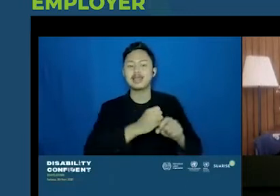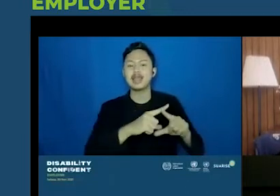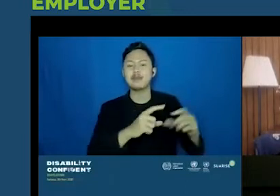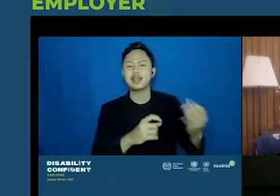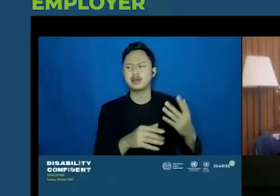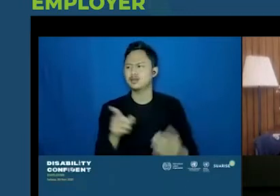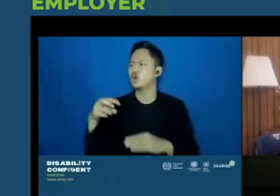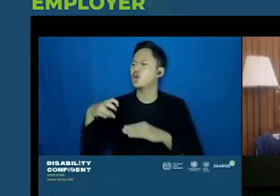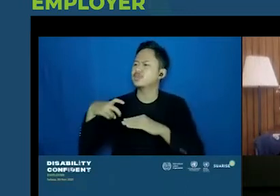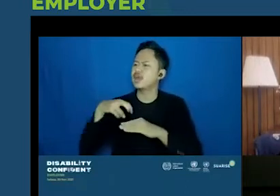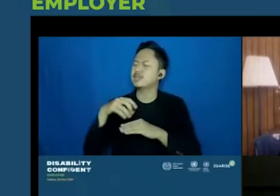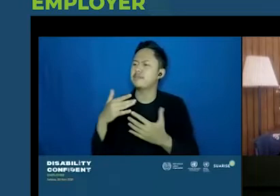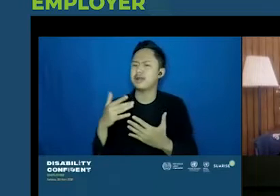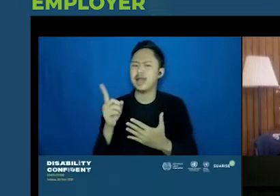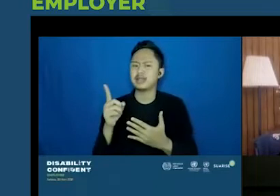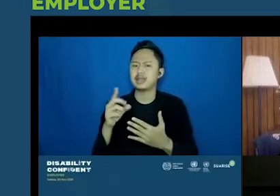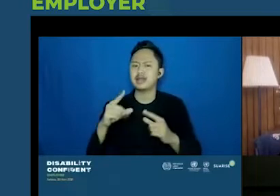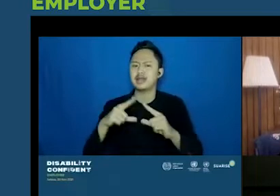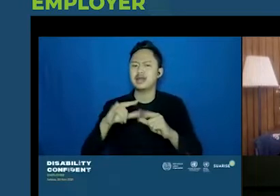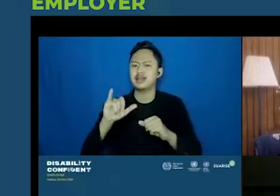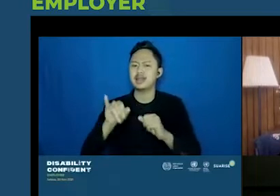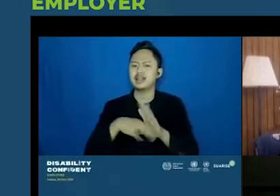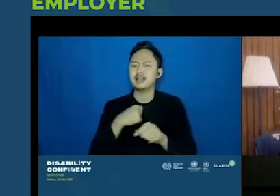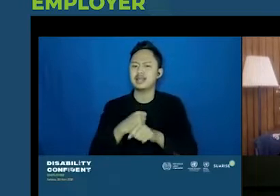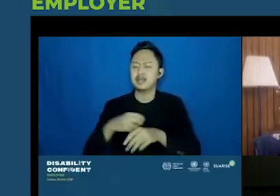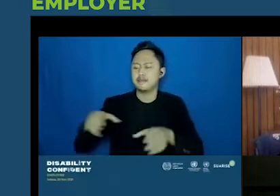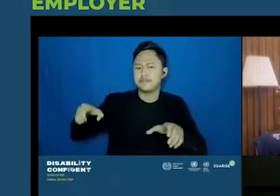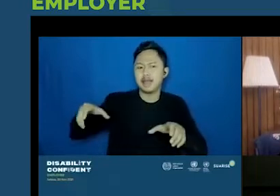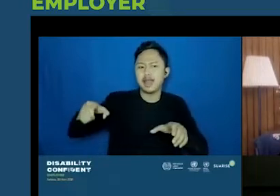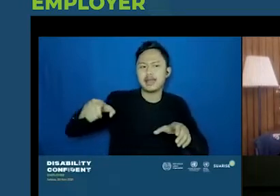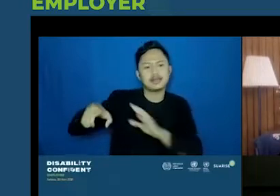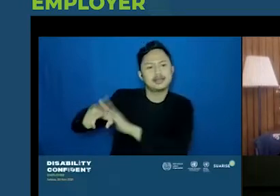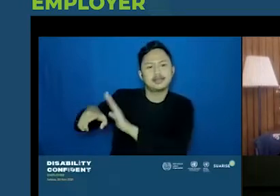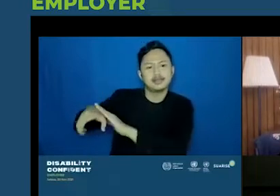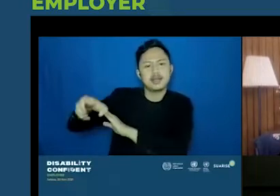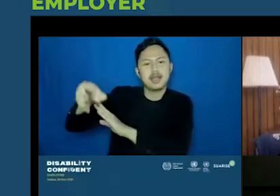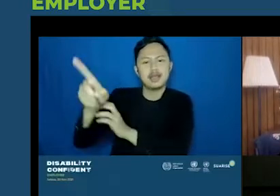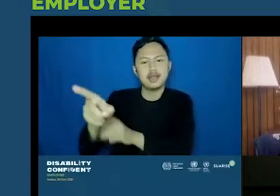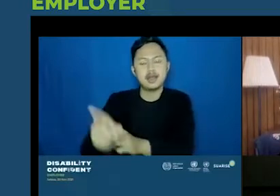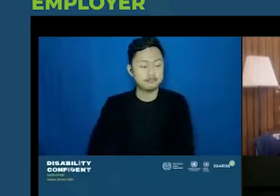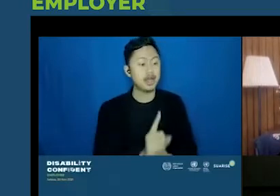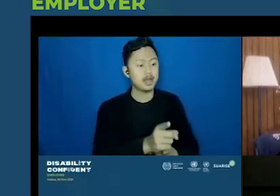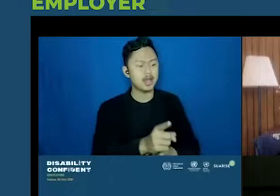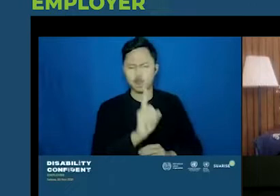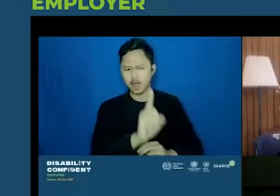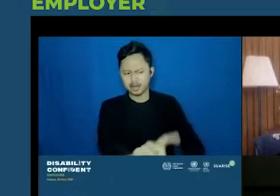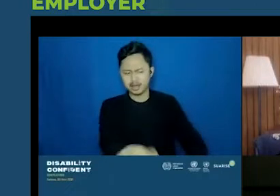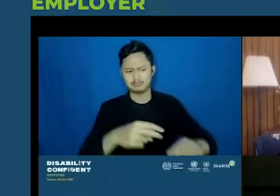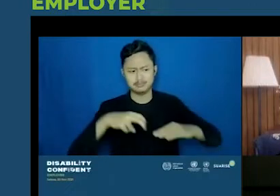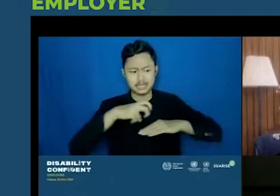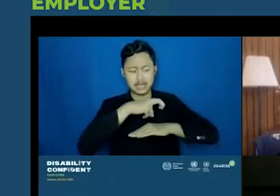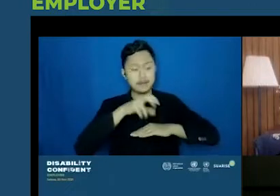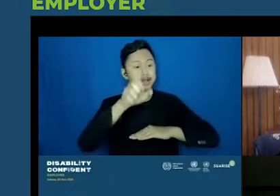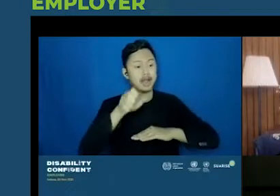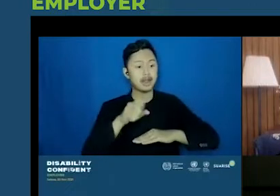tangganya ada railingnya atau enggak? Ada pegangannya atau enggak? Oh iya ada gitu. Oh kalau ada pegangannya,